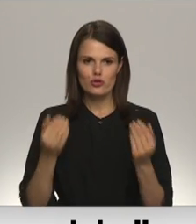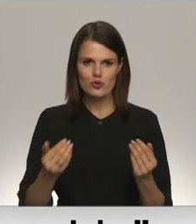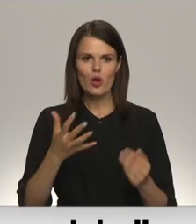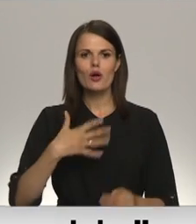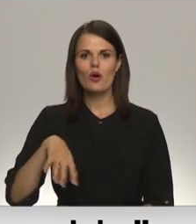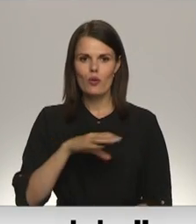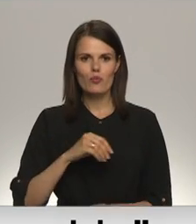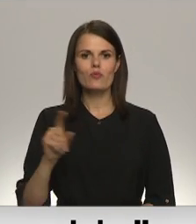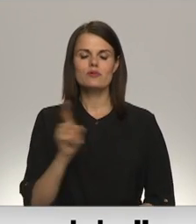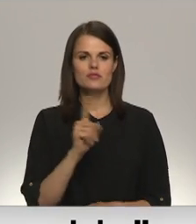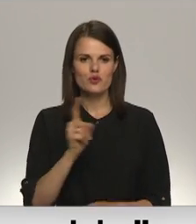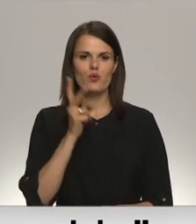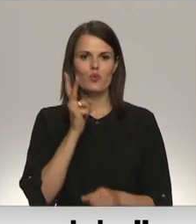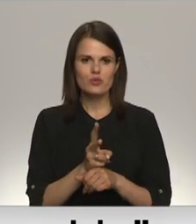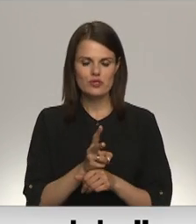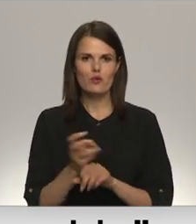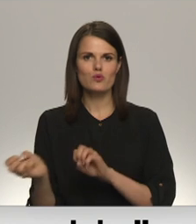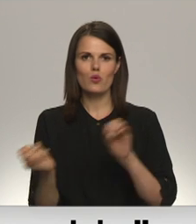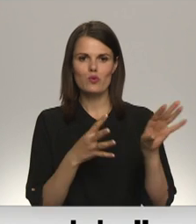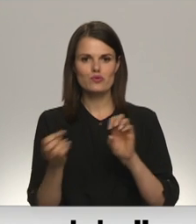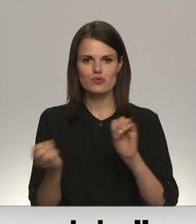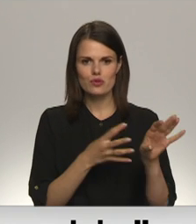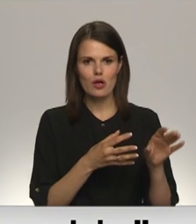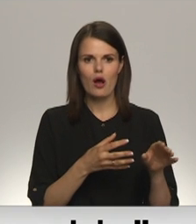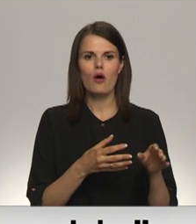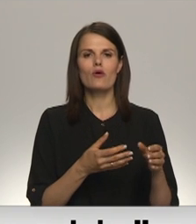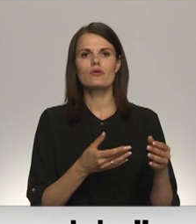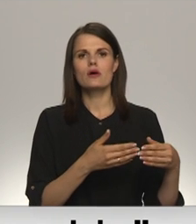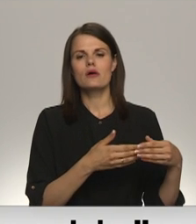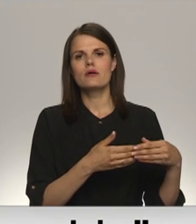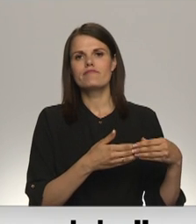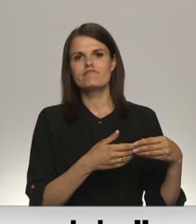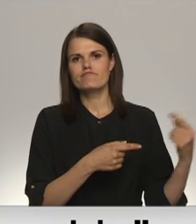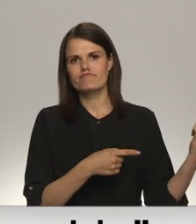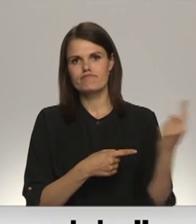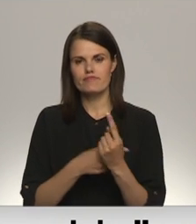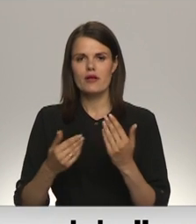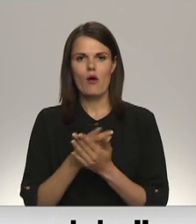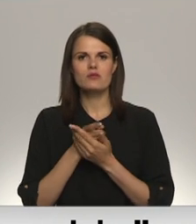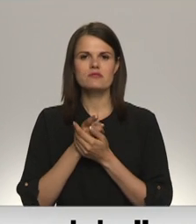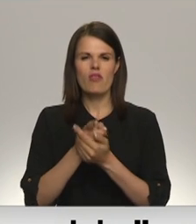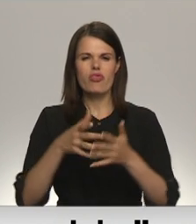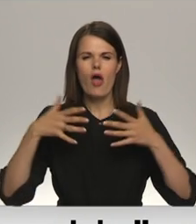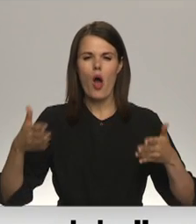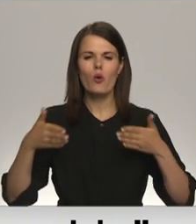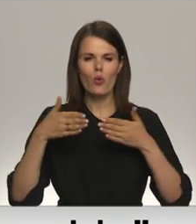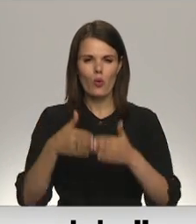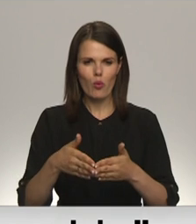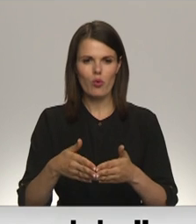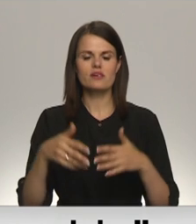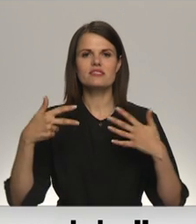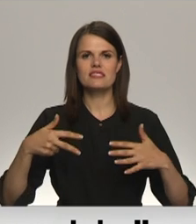ir uzdevums uzkraut ienākušo tankuģi 36. piestatnē. Šonakt